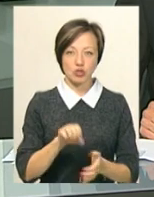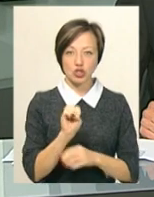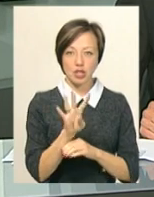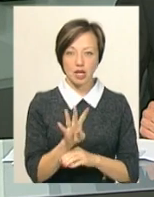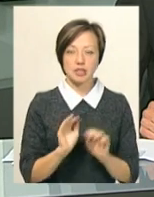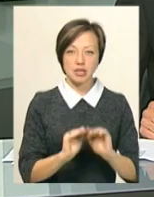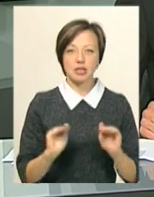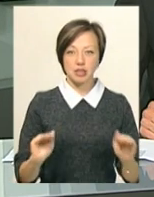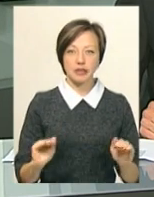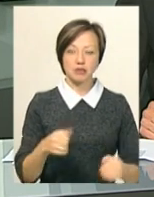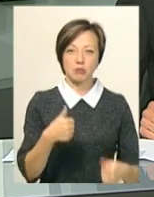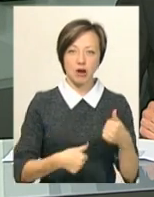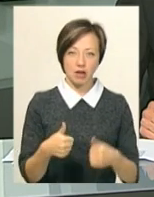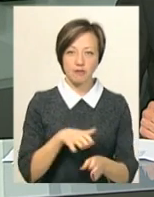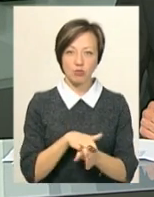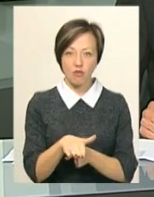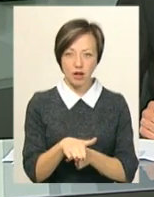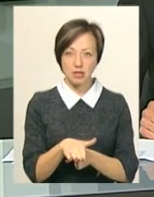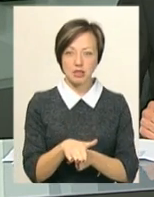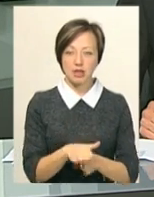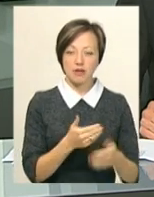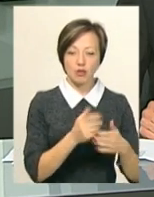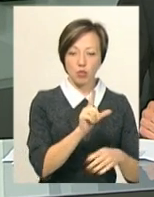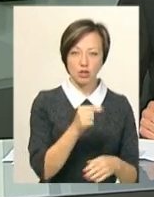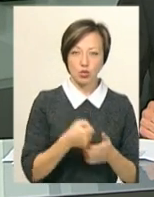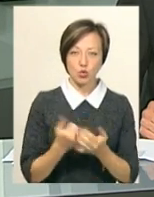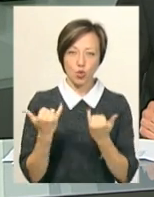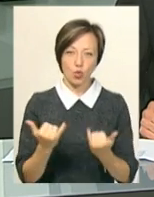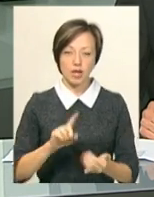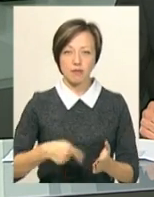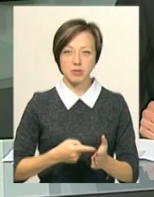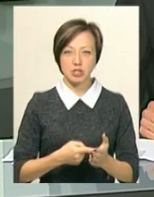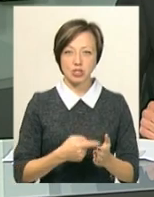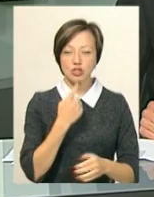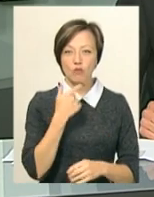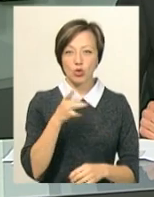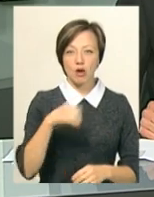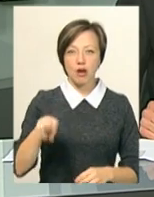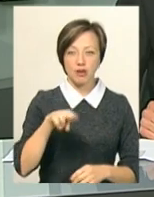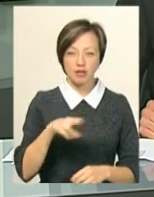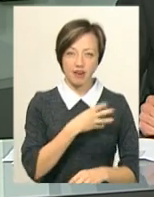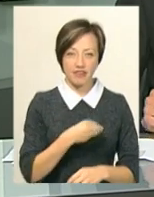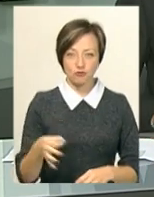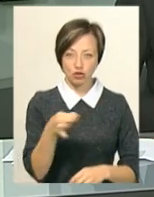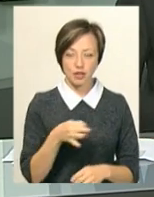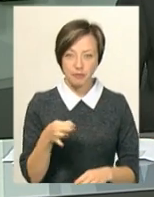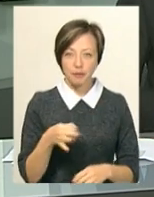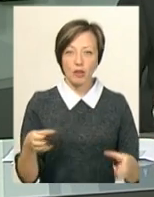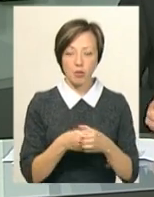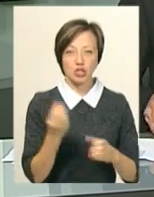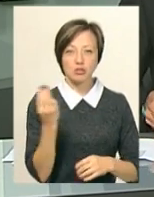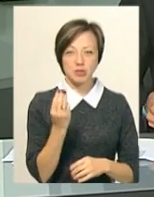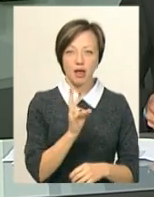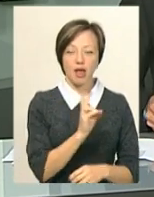14 спортсменів. Змагання відбувалися від понеділка і до сьогодні у місті Червоноград на Львівщині. Нагадаю, саме команда